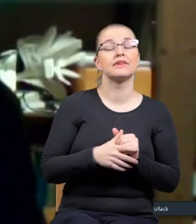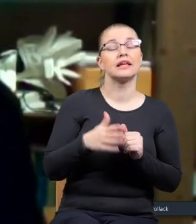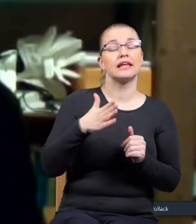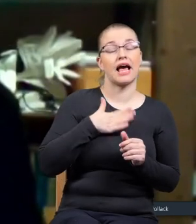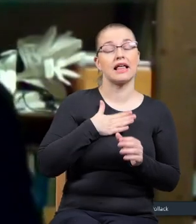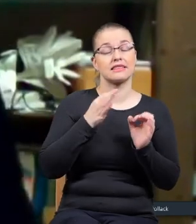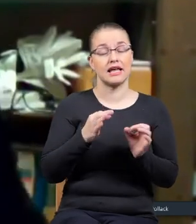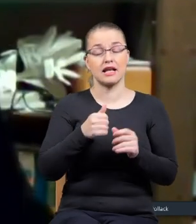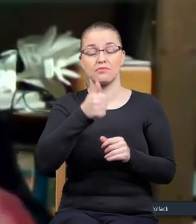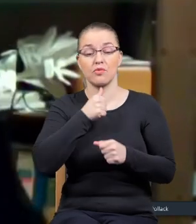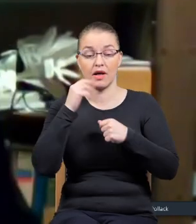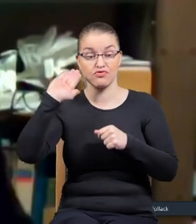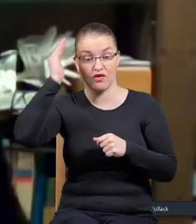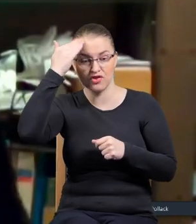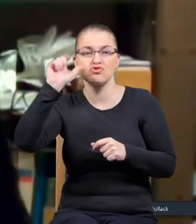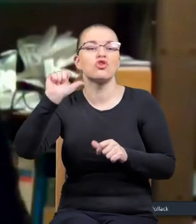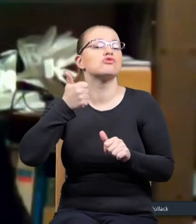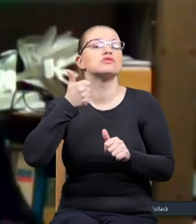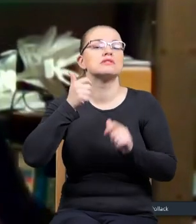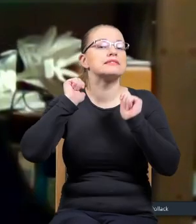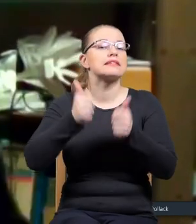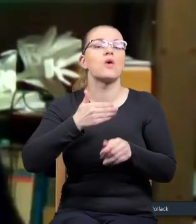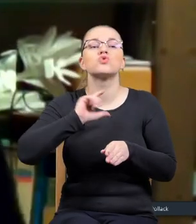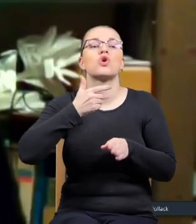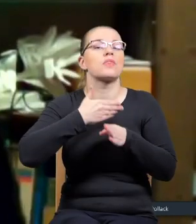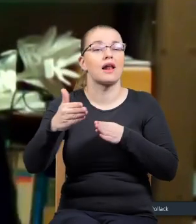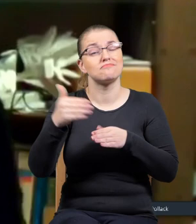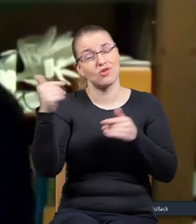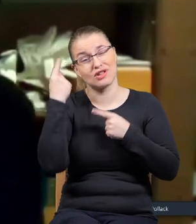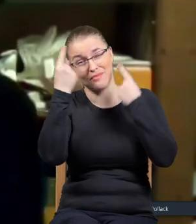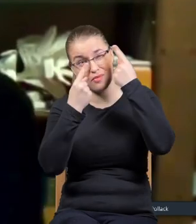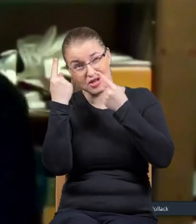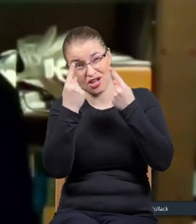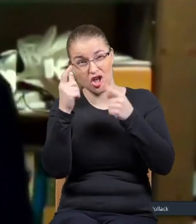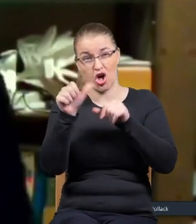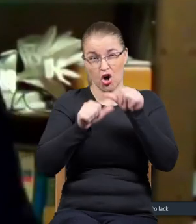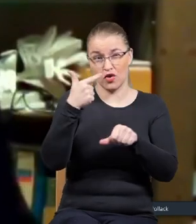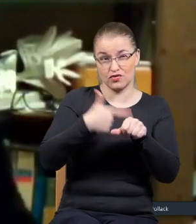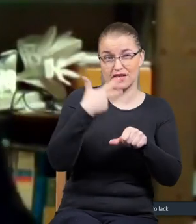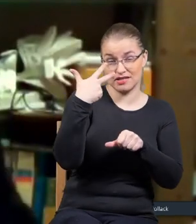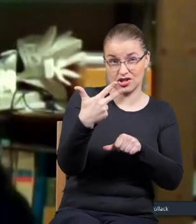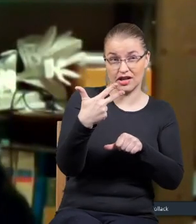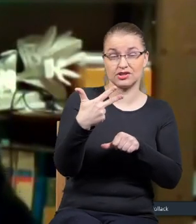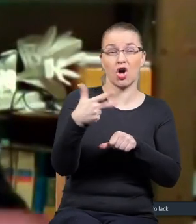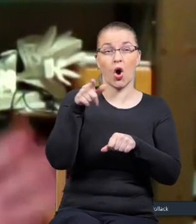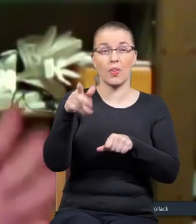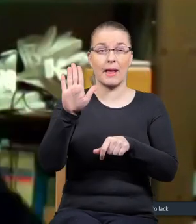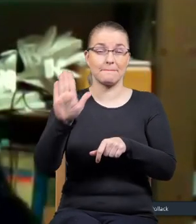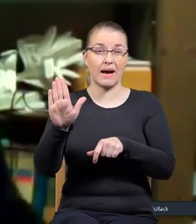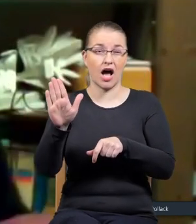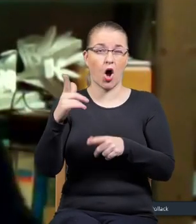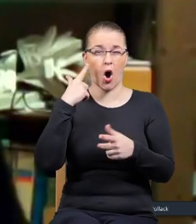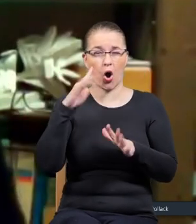spróbuję się dowiedzieć, co się z nimi stało. Można się domyślić, prawda? Rok 23 i oni mają